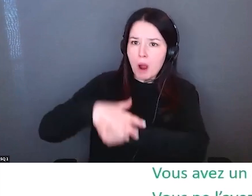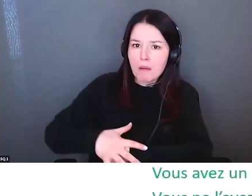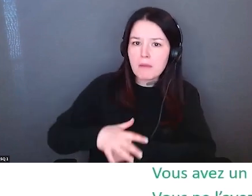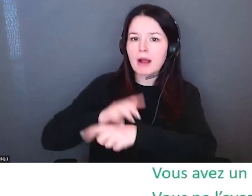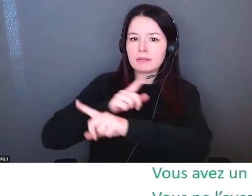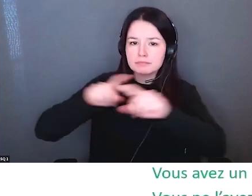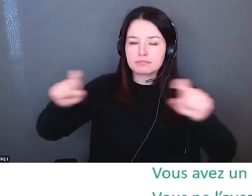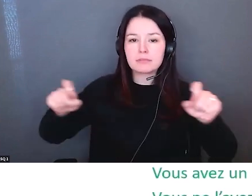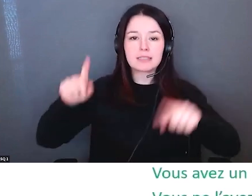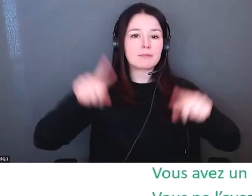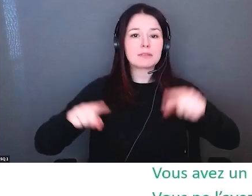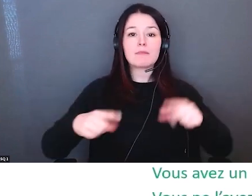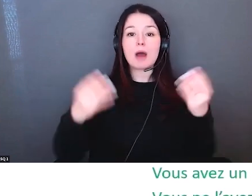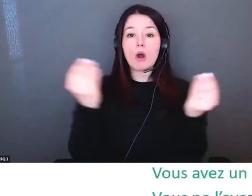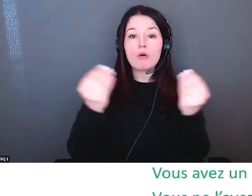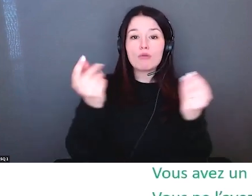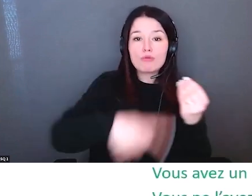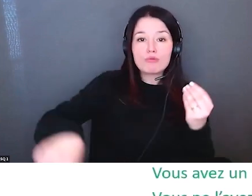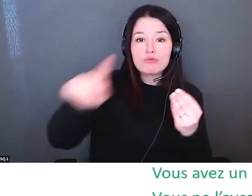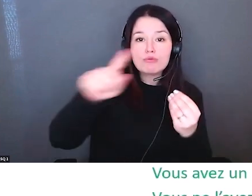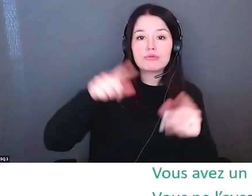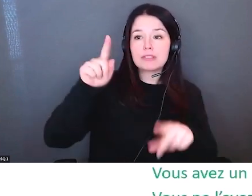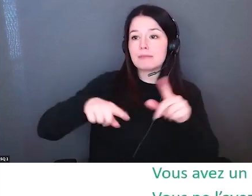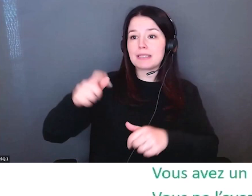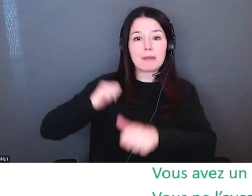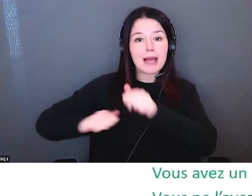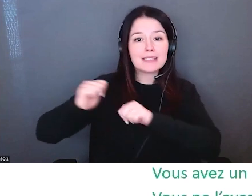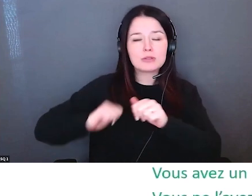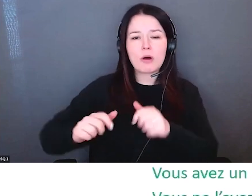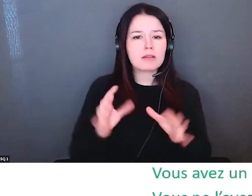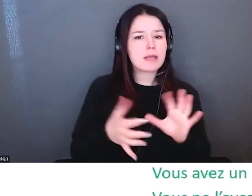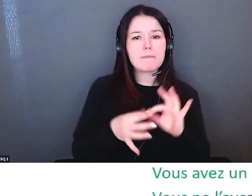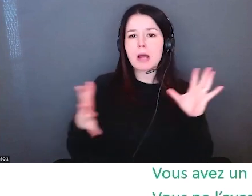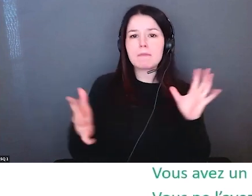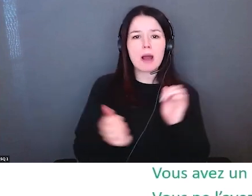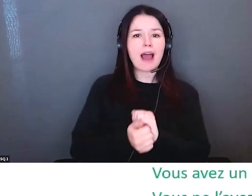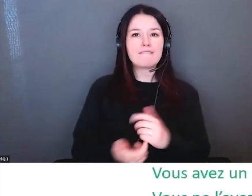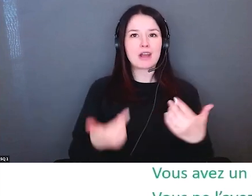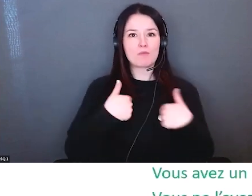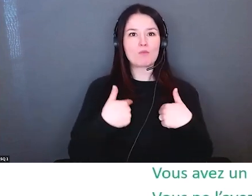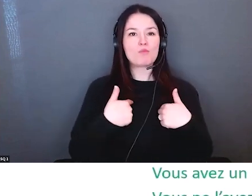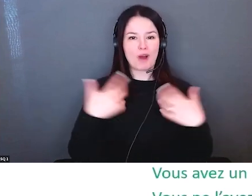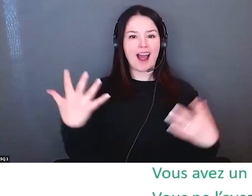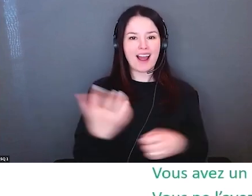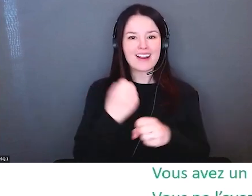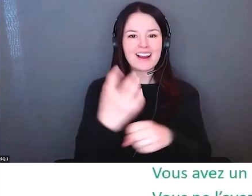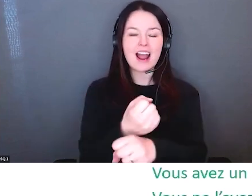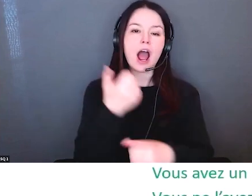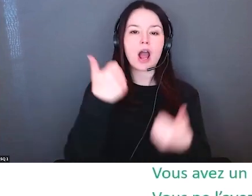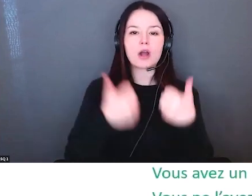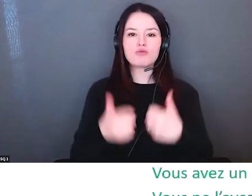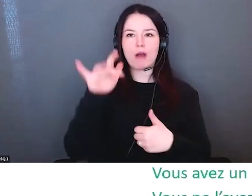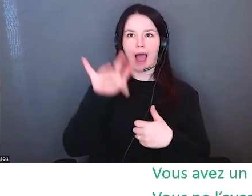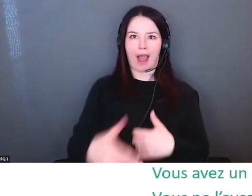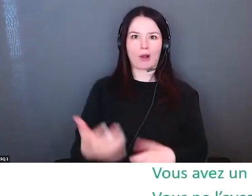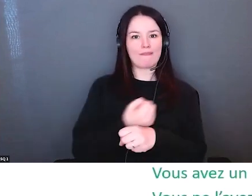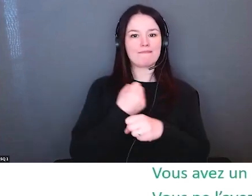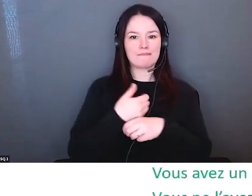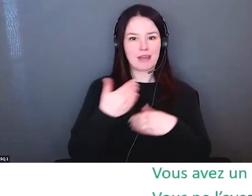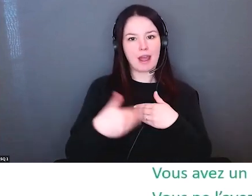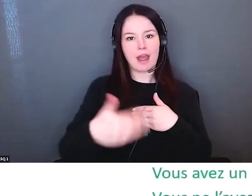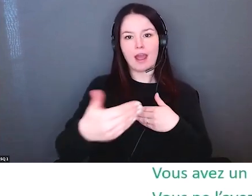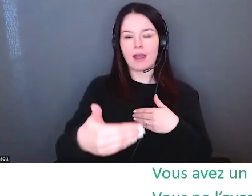'avantage que d'autres n'en tirent pas je n'ai pas gagné cela cela est lié à la manière dont je suis structuré dans l'histoire cela